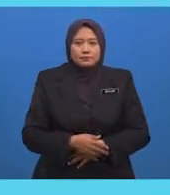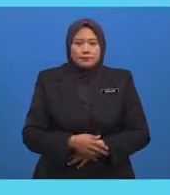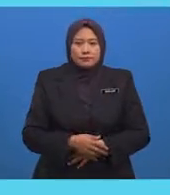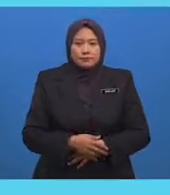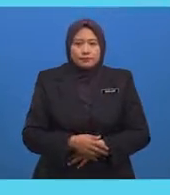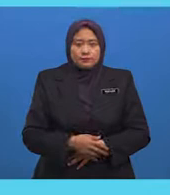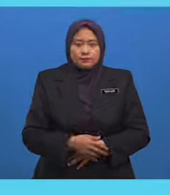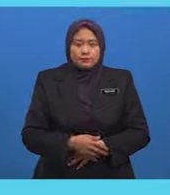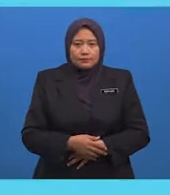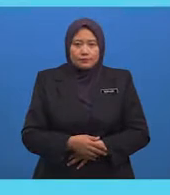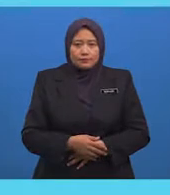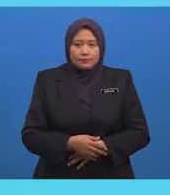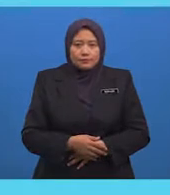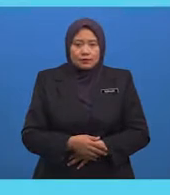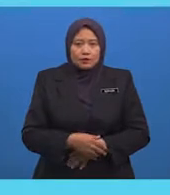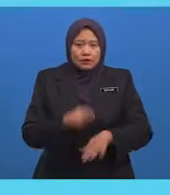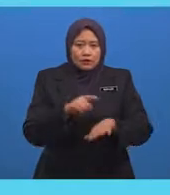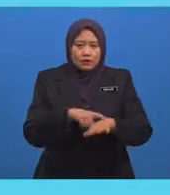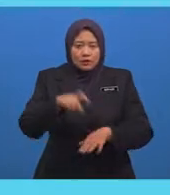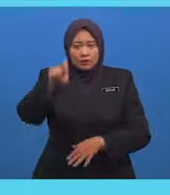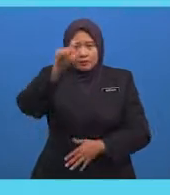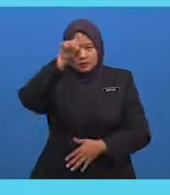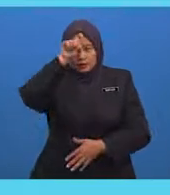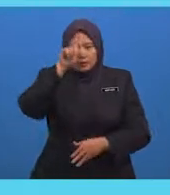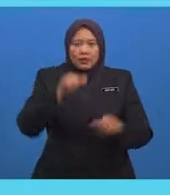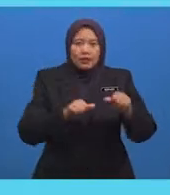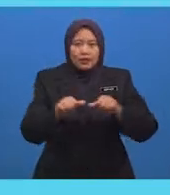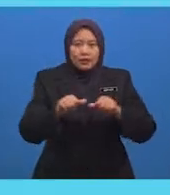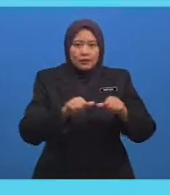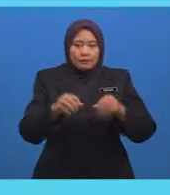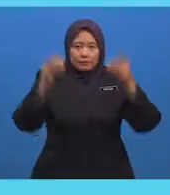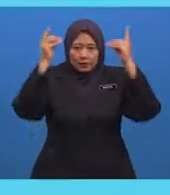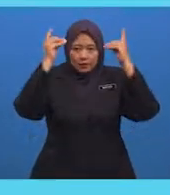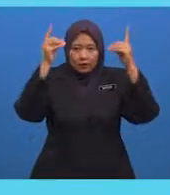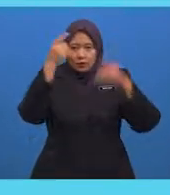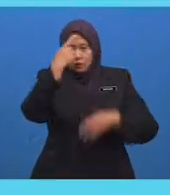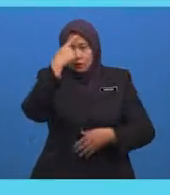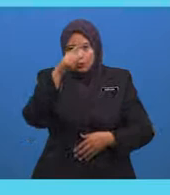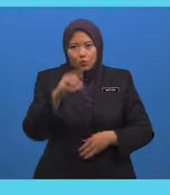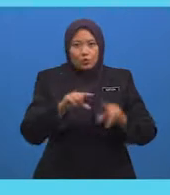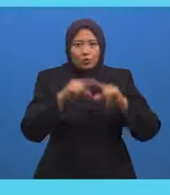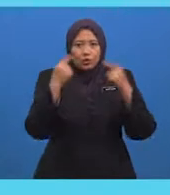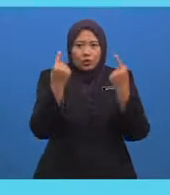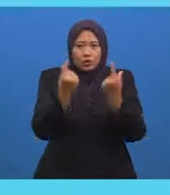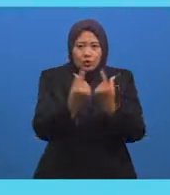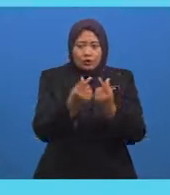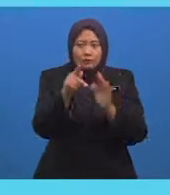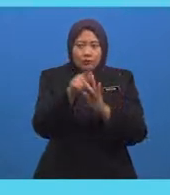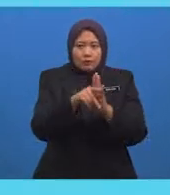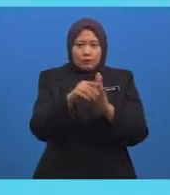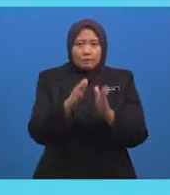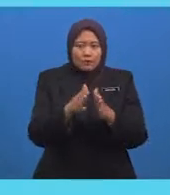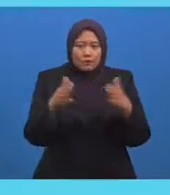Fatimiyah Dan lain-lain Aktiviti Pendidikan Kepada Golongan Pembesar Dan Anak-anak Mereka